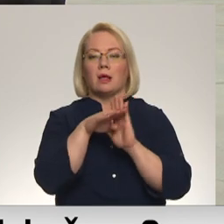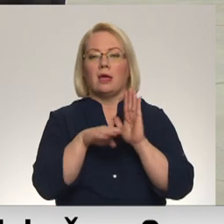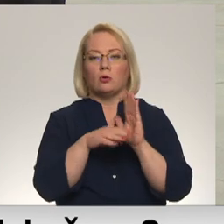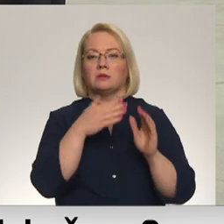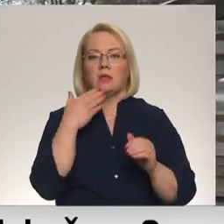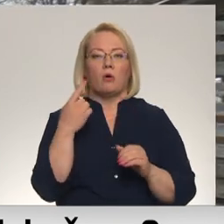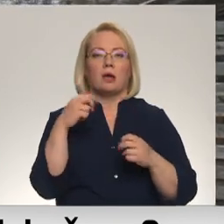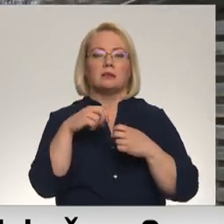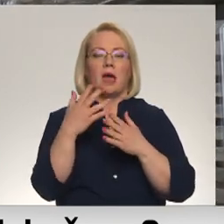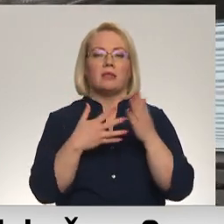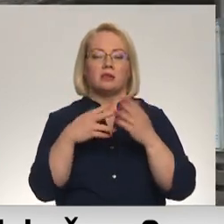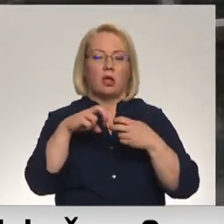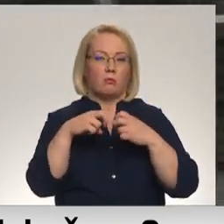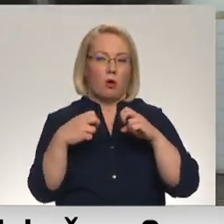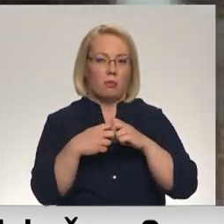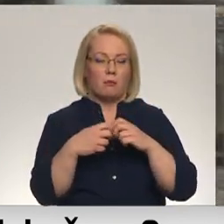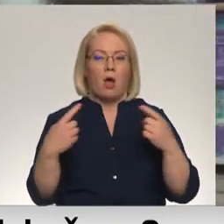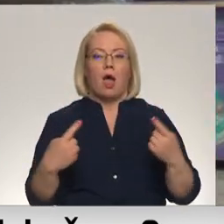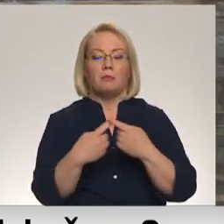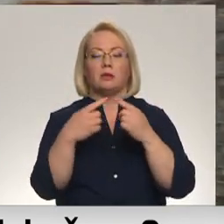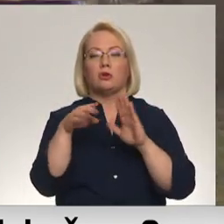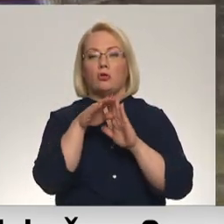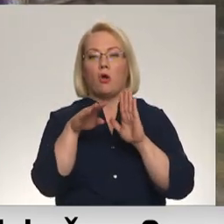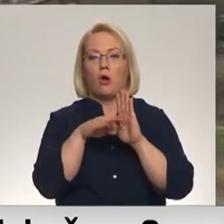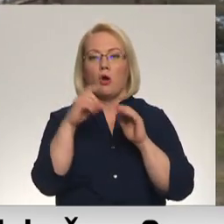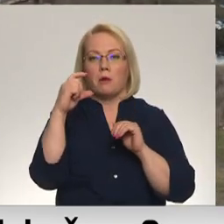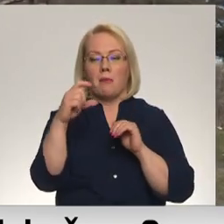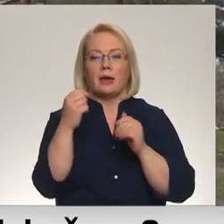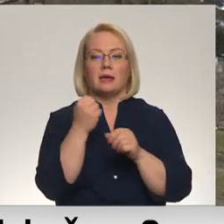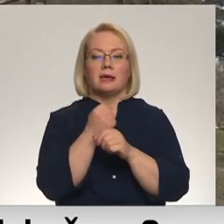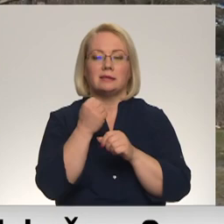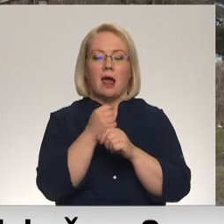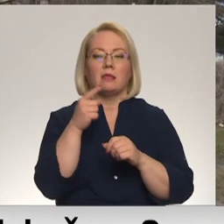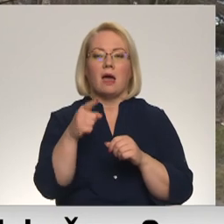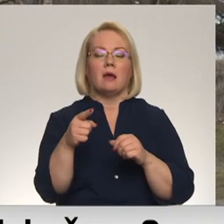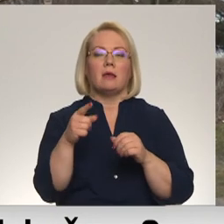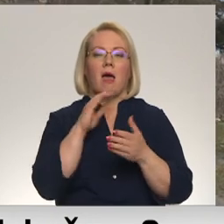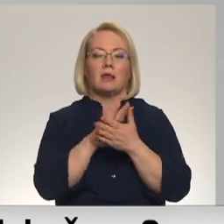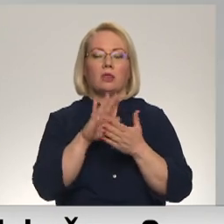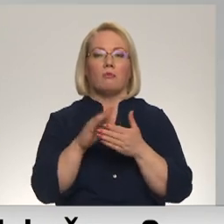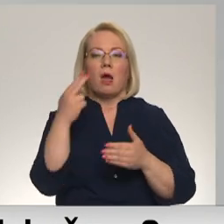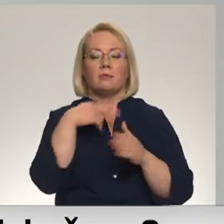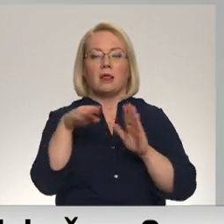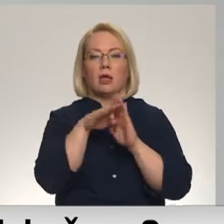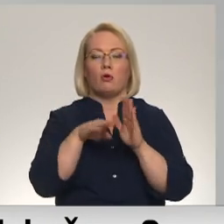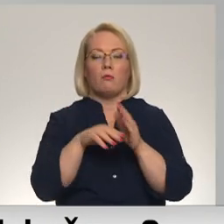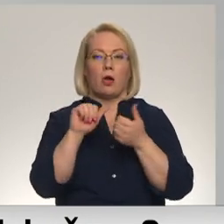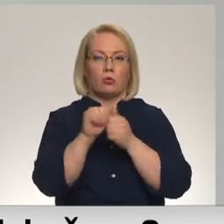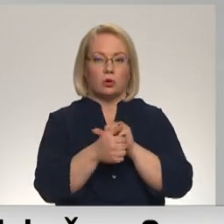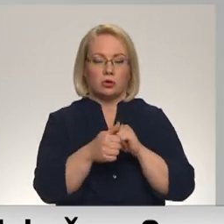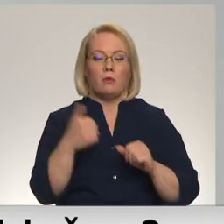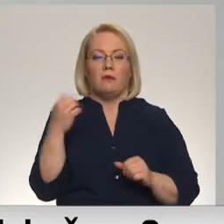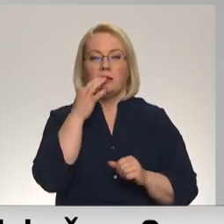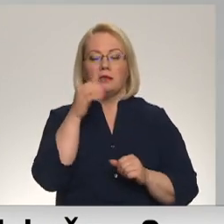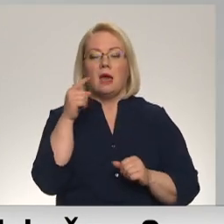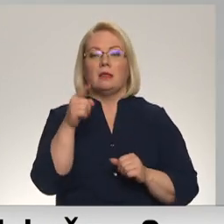kas problēma atrasinātu. Atbilstošu norma šobrīd iestrādāt arī atkrituma apsaimniekošanas likuma grozījumos. Šis likuma projekts šobrīd vēl